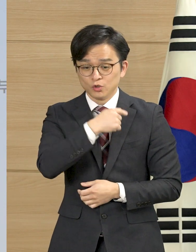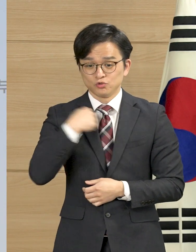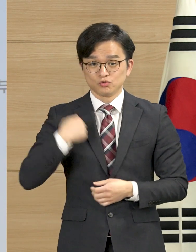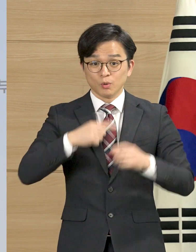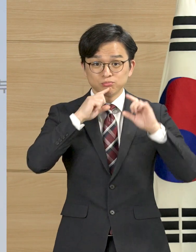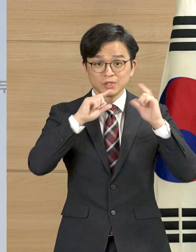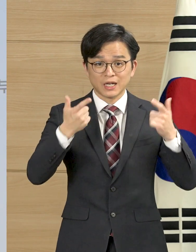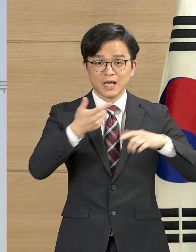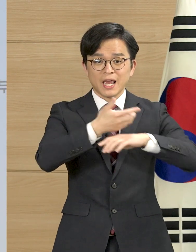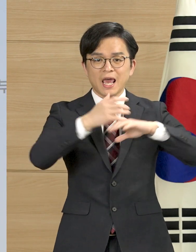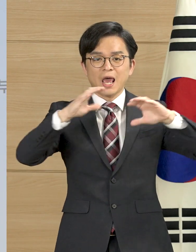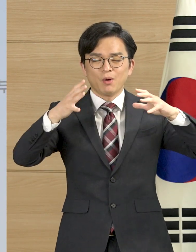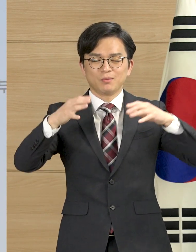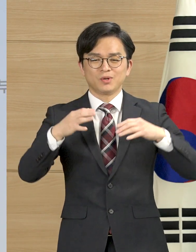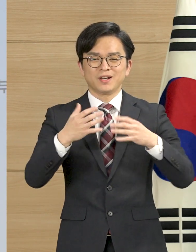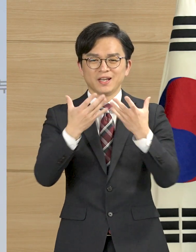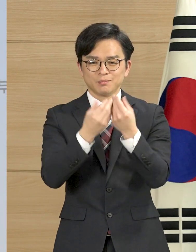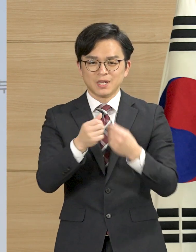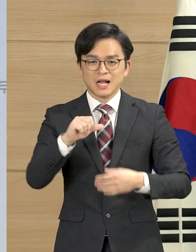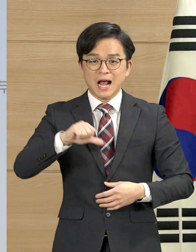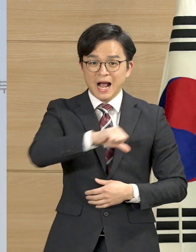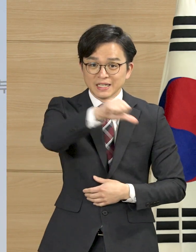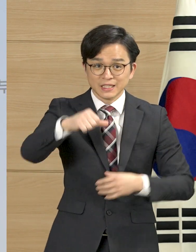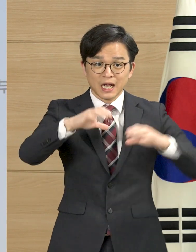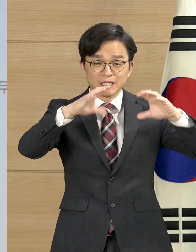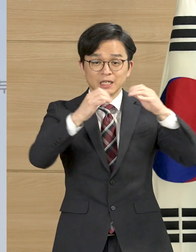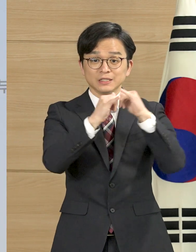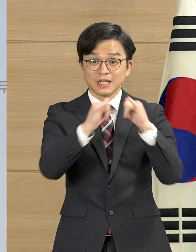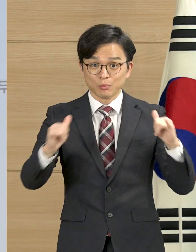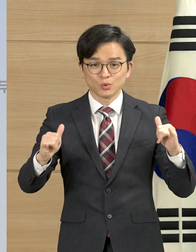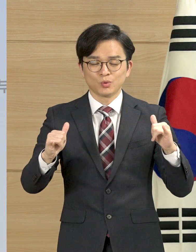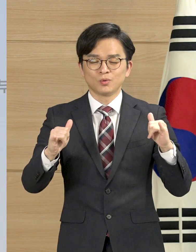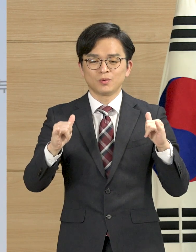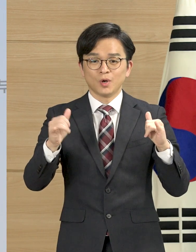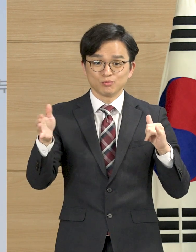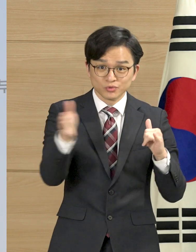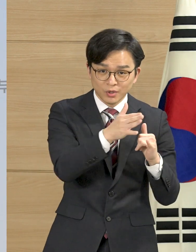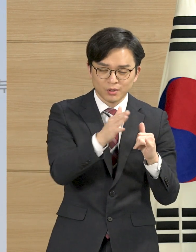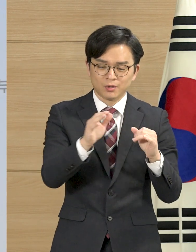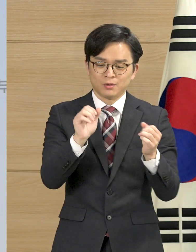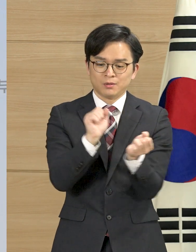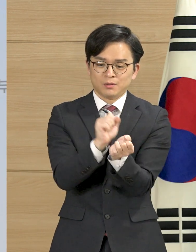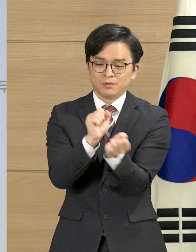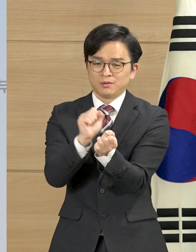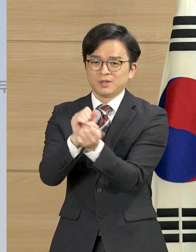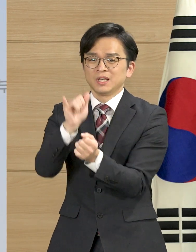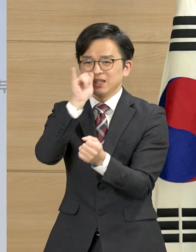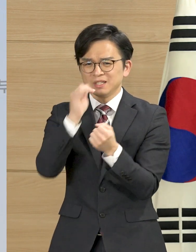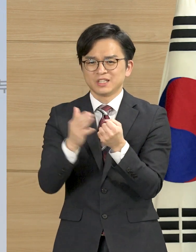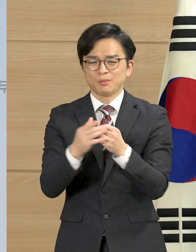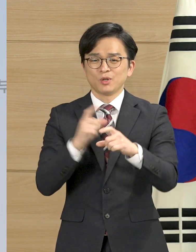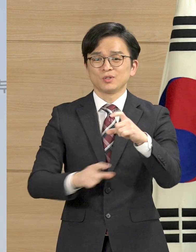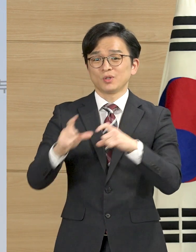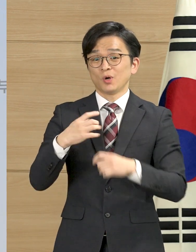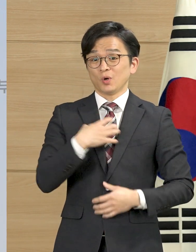중국을 넘어 아시아 중심의 확산 가능성을 보이는 점도 우려되는 지점입니다.